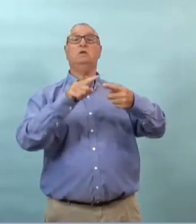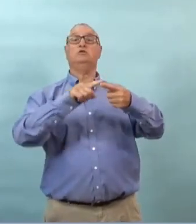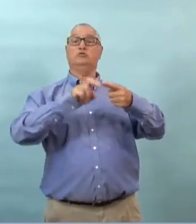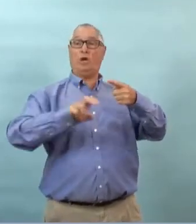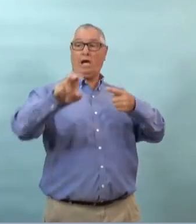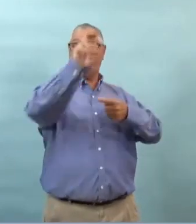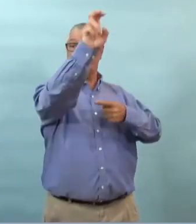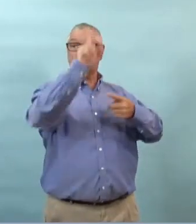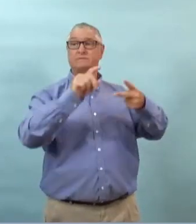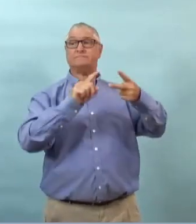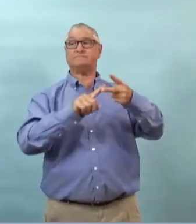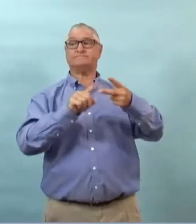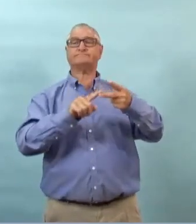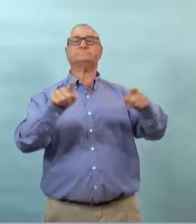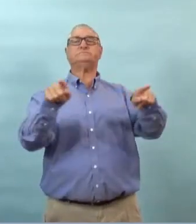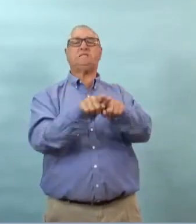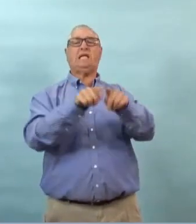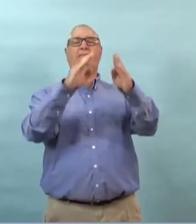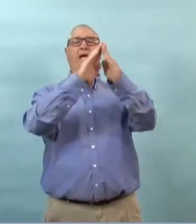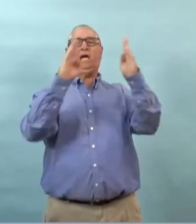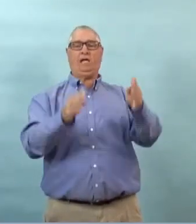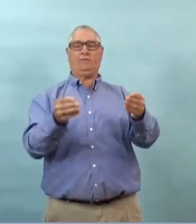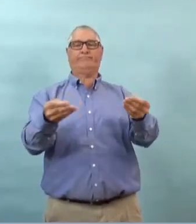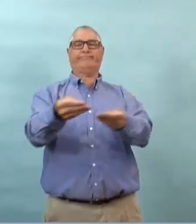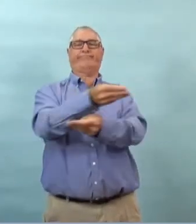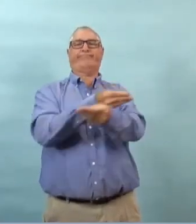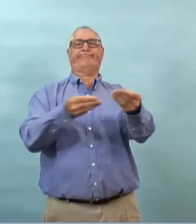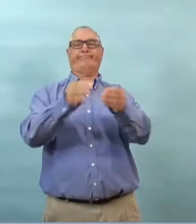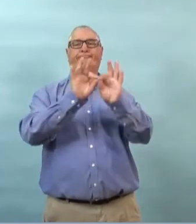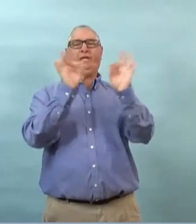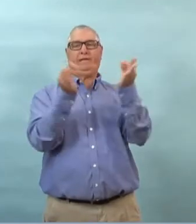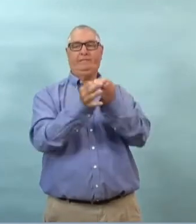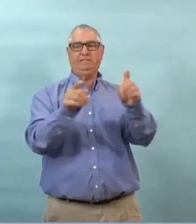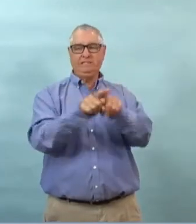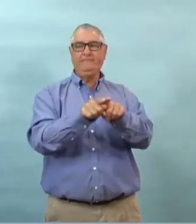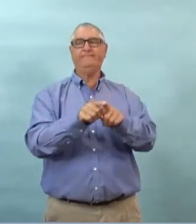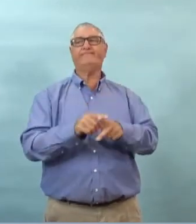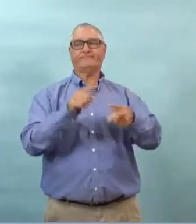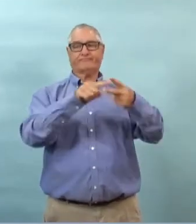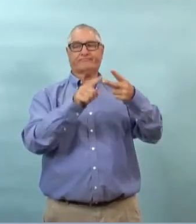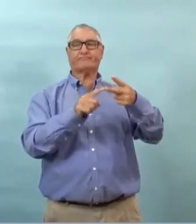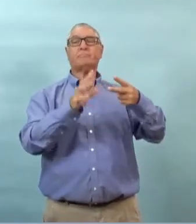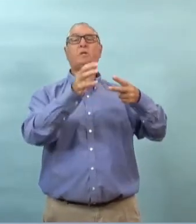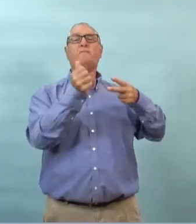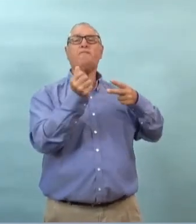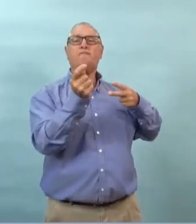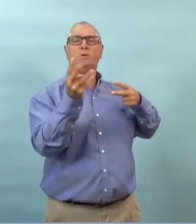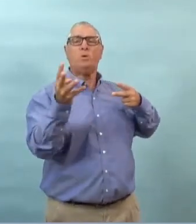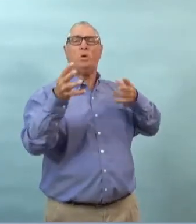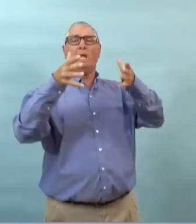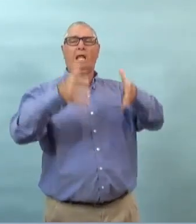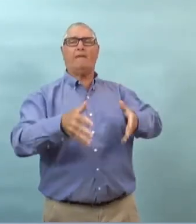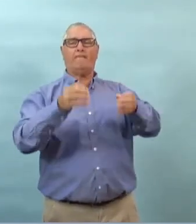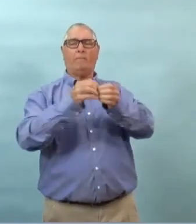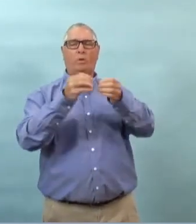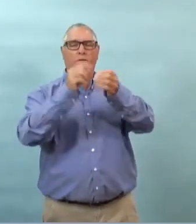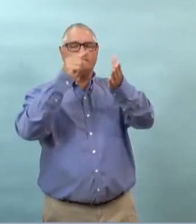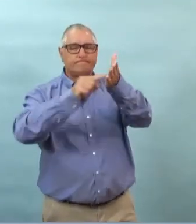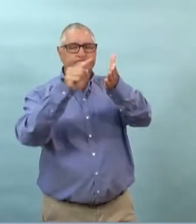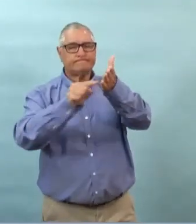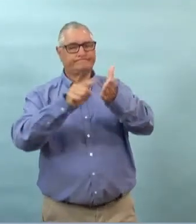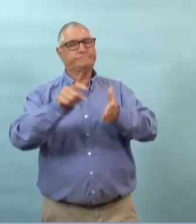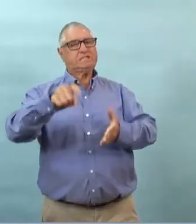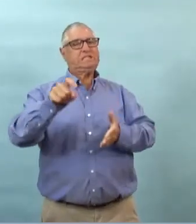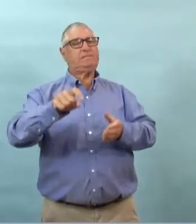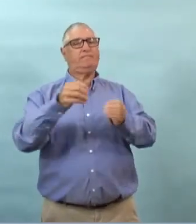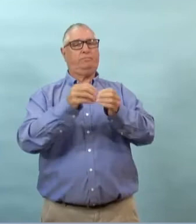aujourd'hui c'est que tous les cas avaient été déterminés on savait s'ils étaient dus à des déplacements ou si c'était dû à des contacts rapprochés dans